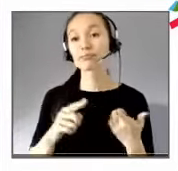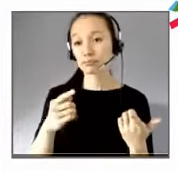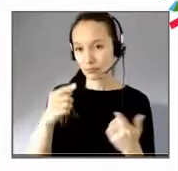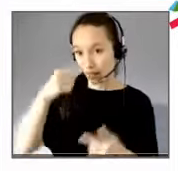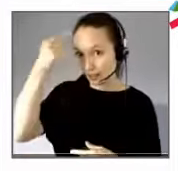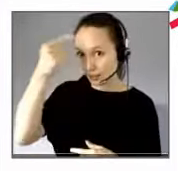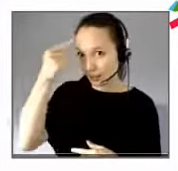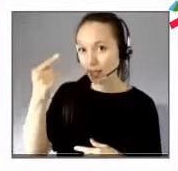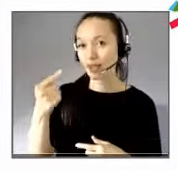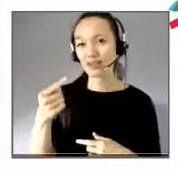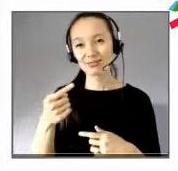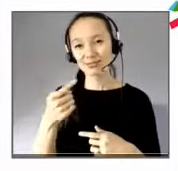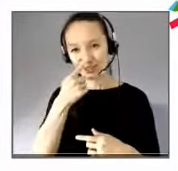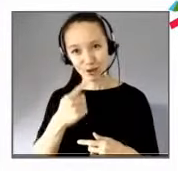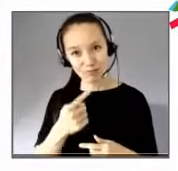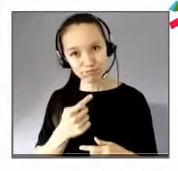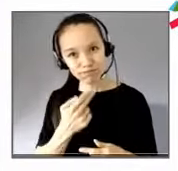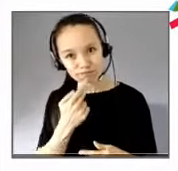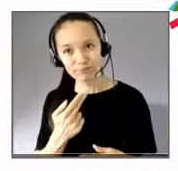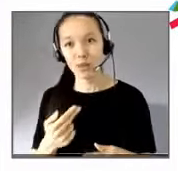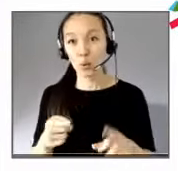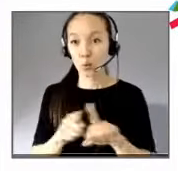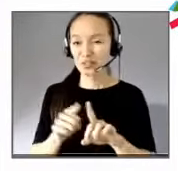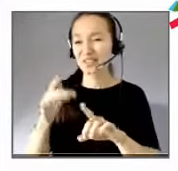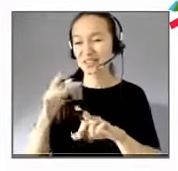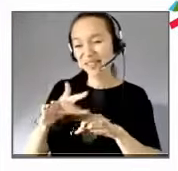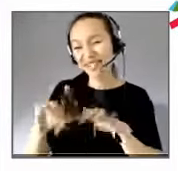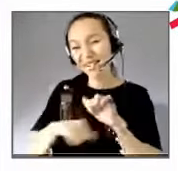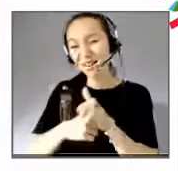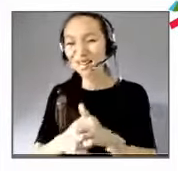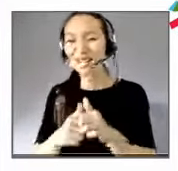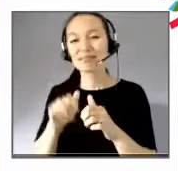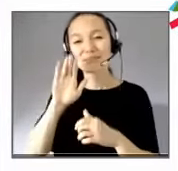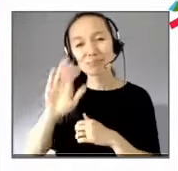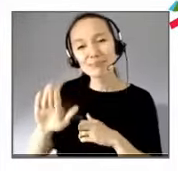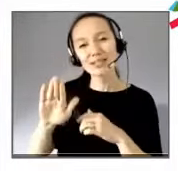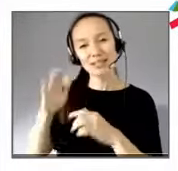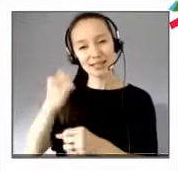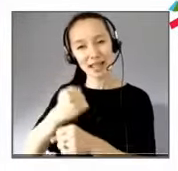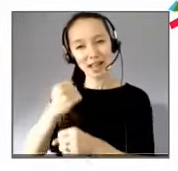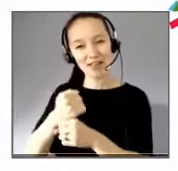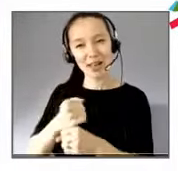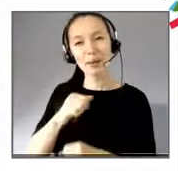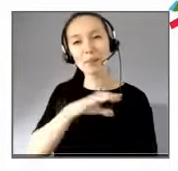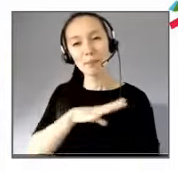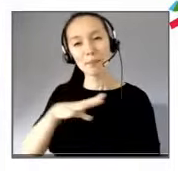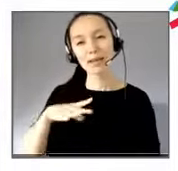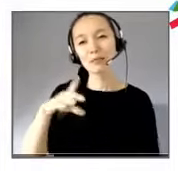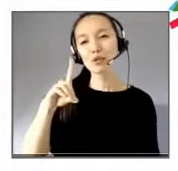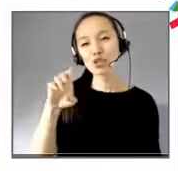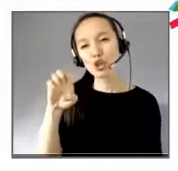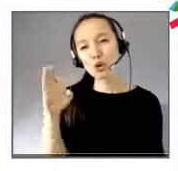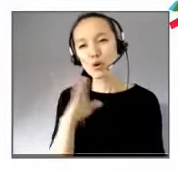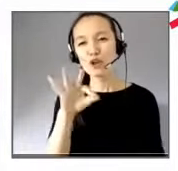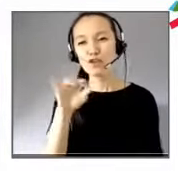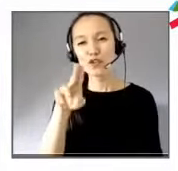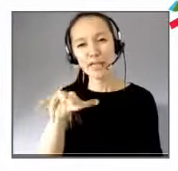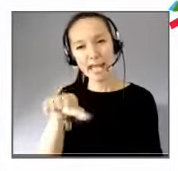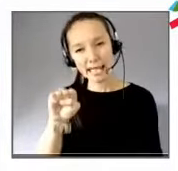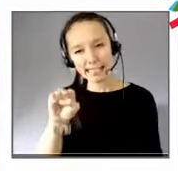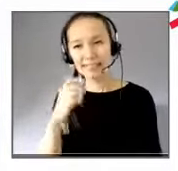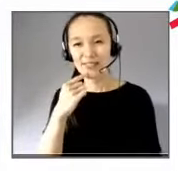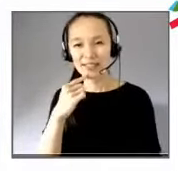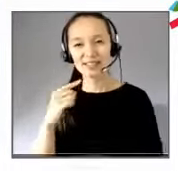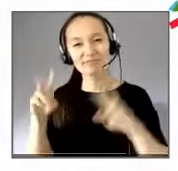sur les questions du travail, Juliette Funès, qui a récemment dénoncé la comédie inhumaine qu'elle